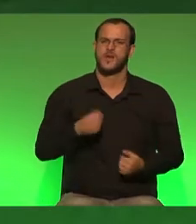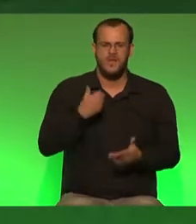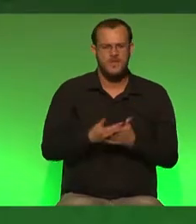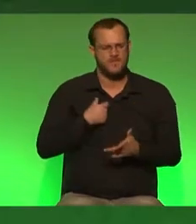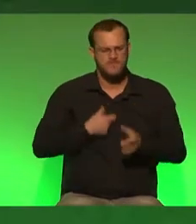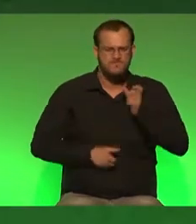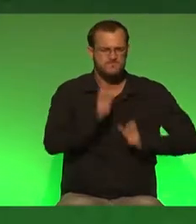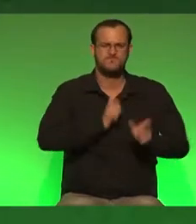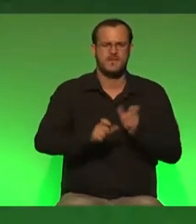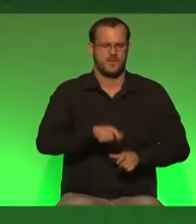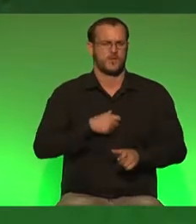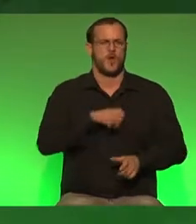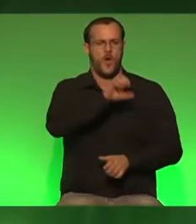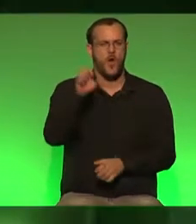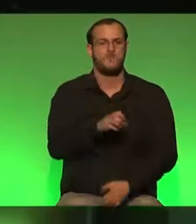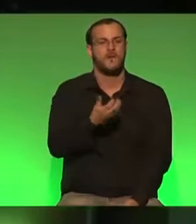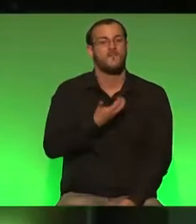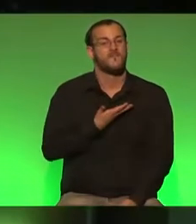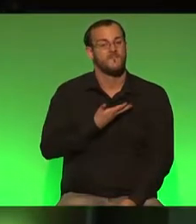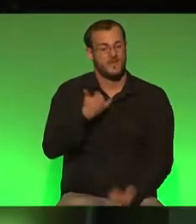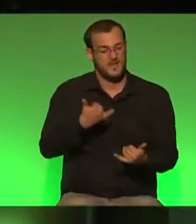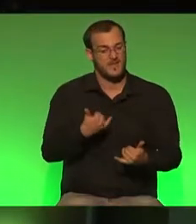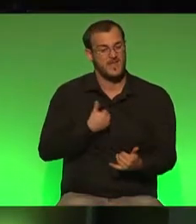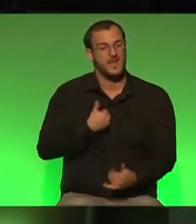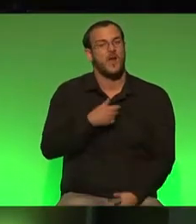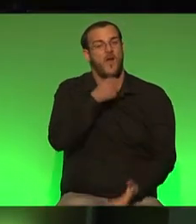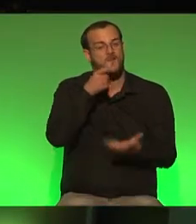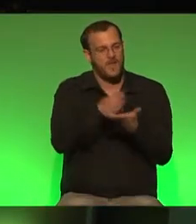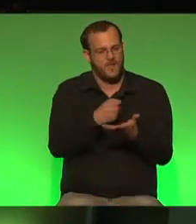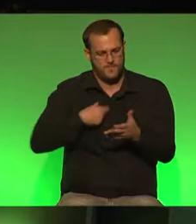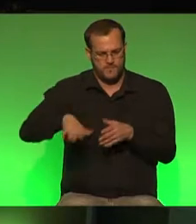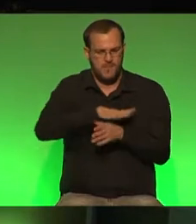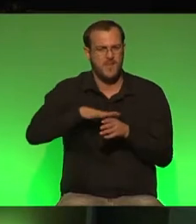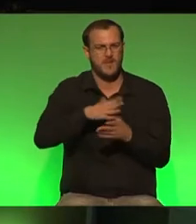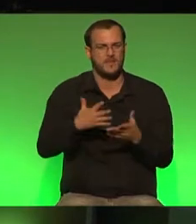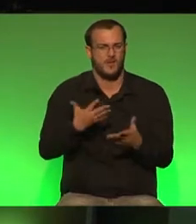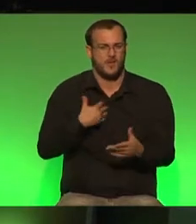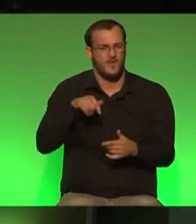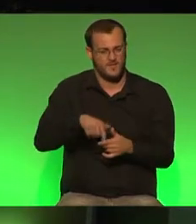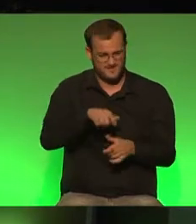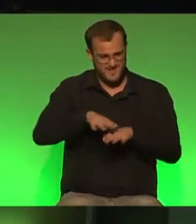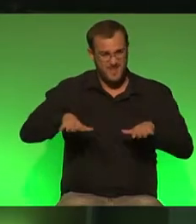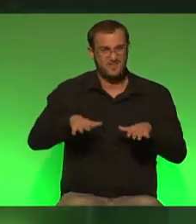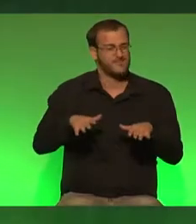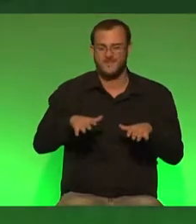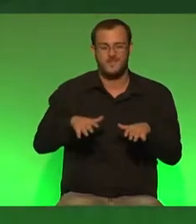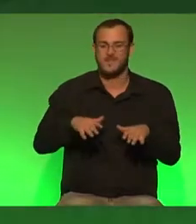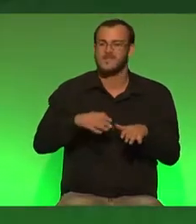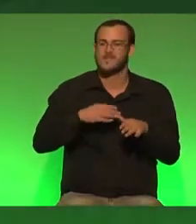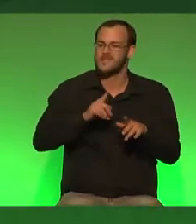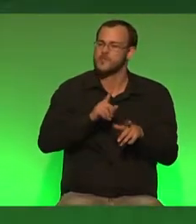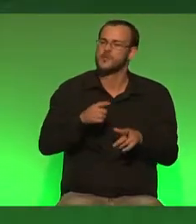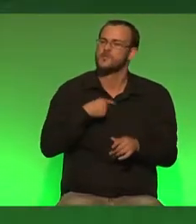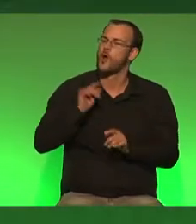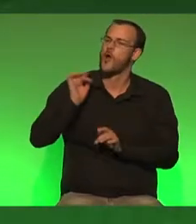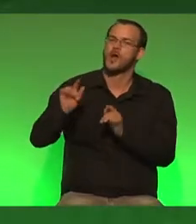verteidigen wir Europa. Wir handeln verantwortlich für unser Land. Wir lassen dieses Land nicht, überlassen dies nicht